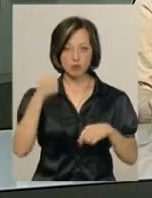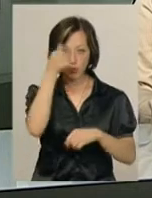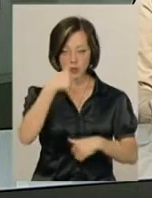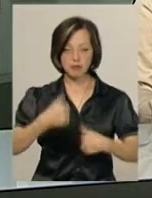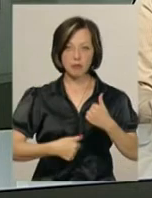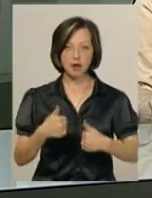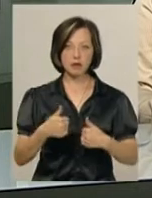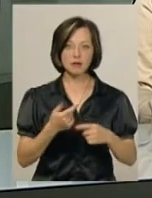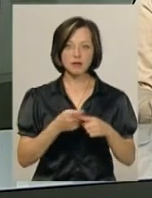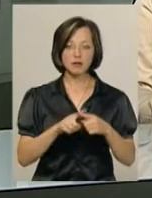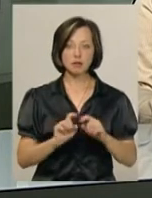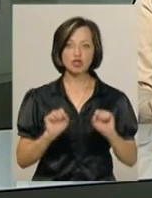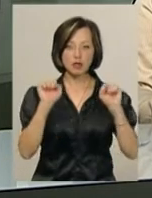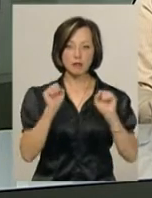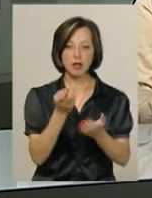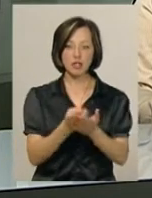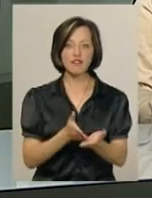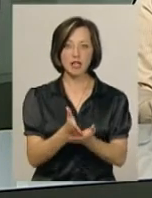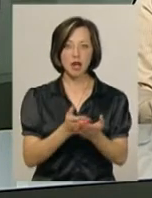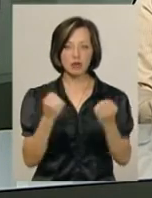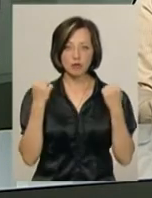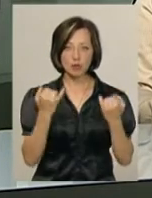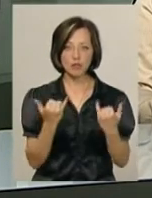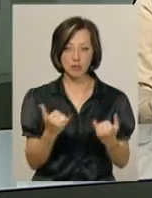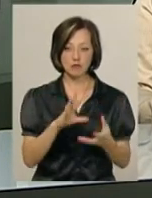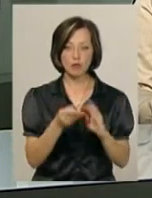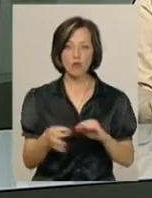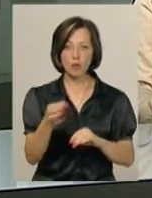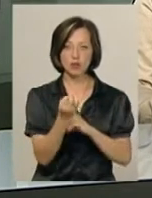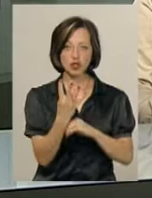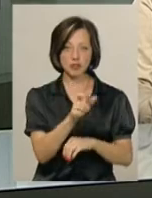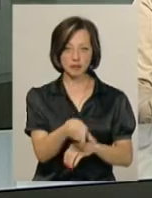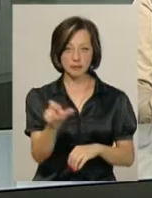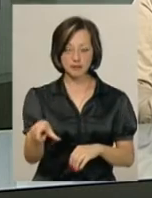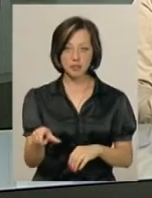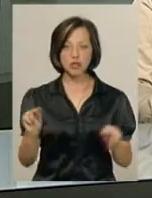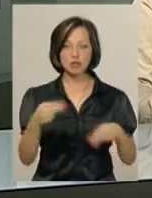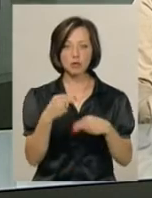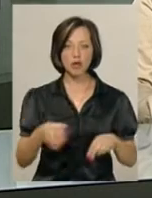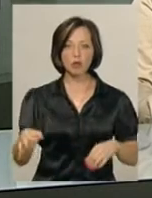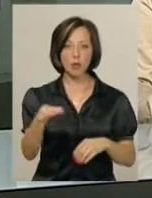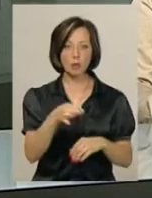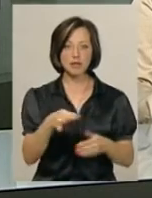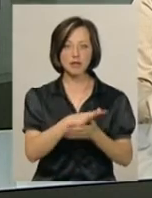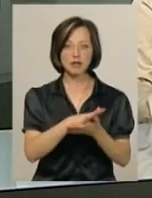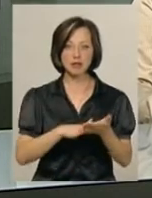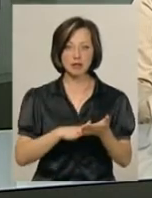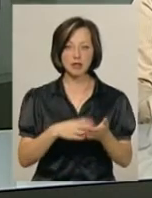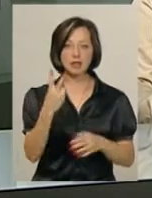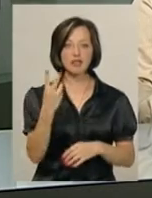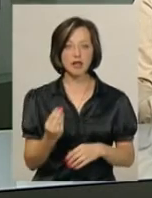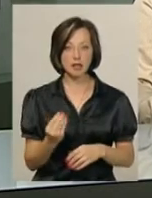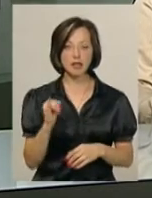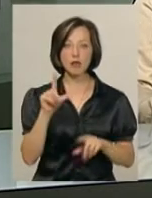змагатимуться в класичному жимі лежачі ветерани спорту, яких наразі в області є 14. Чемпіонат області триватиме два